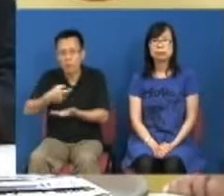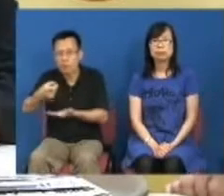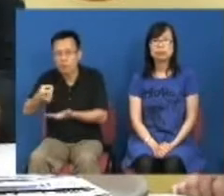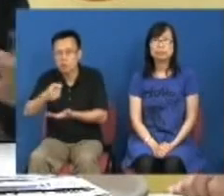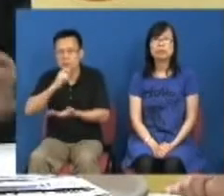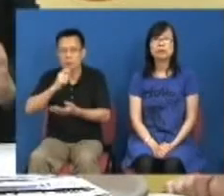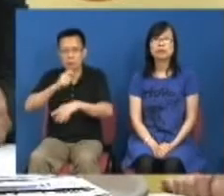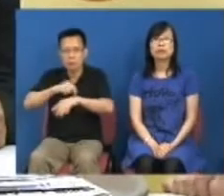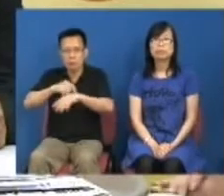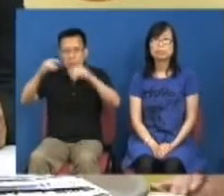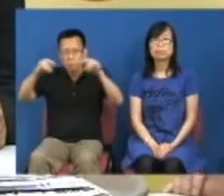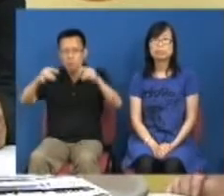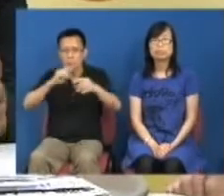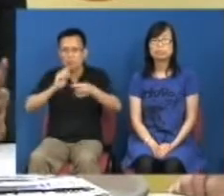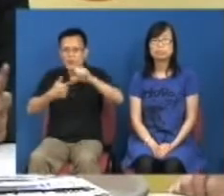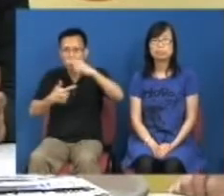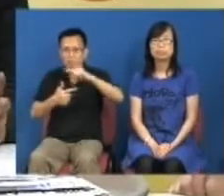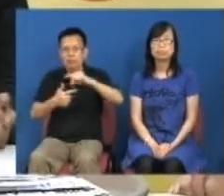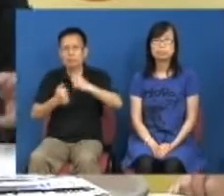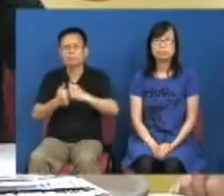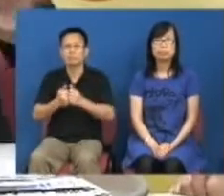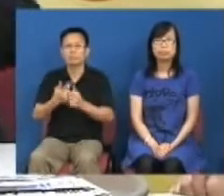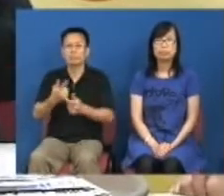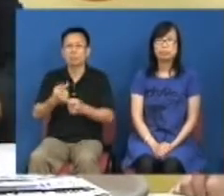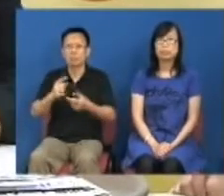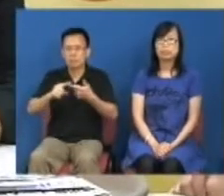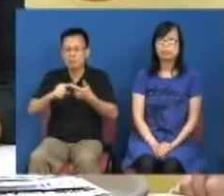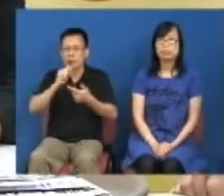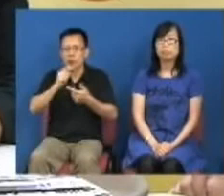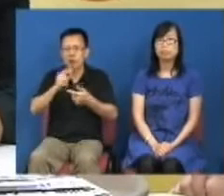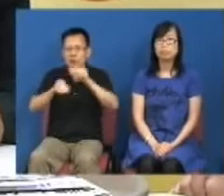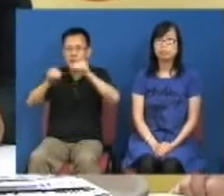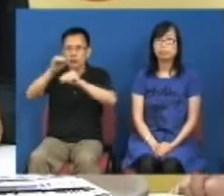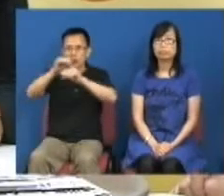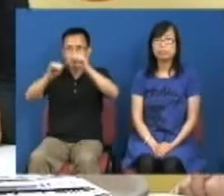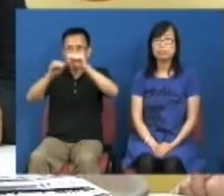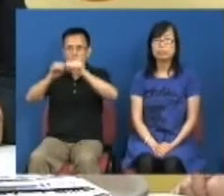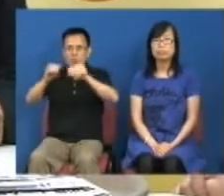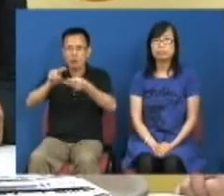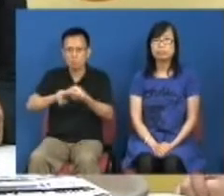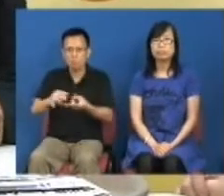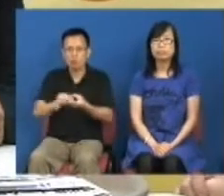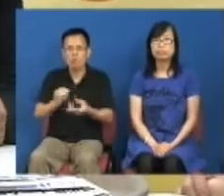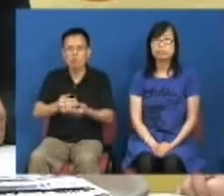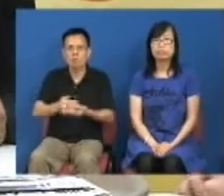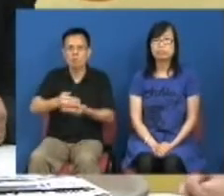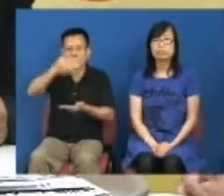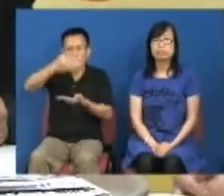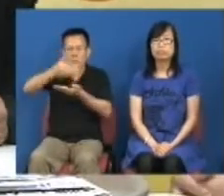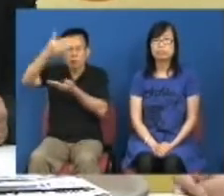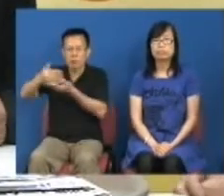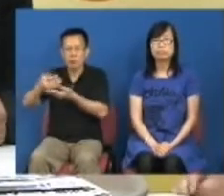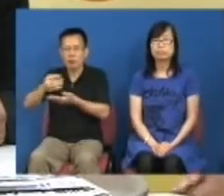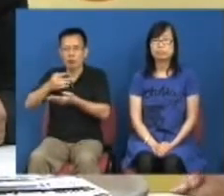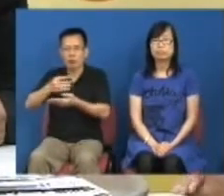有方法还有你这人说是建居屋他那时候细臣说不可以再